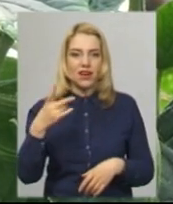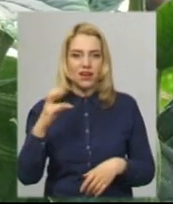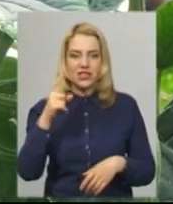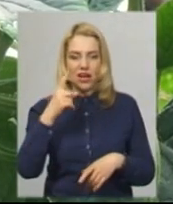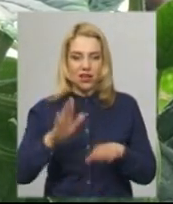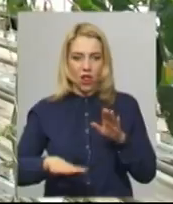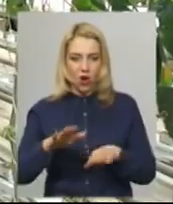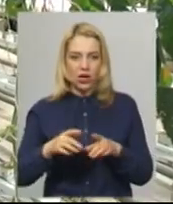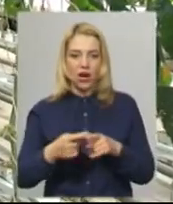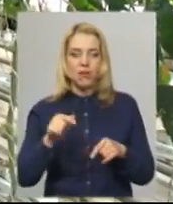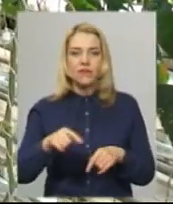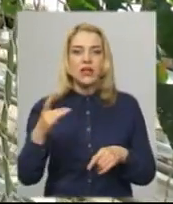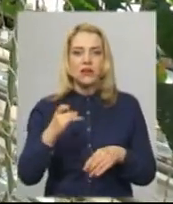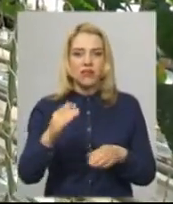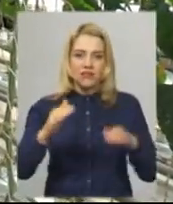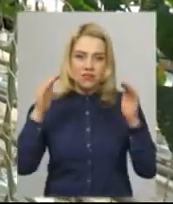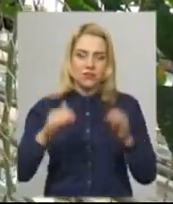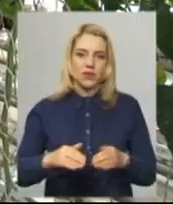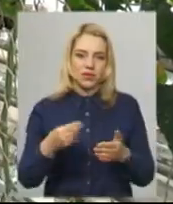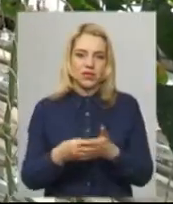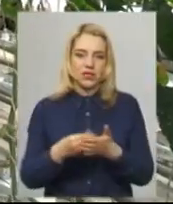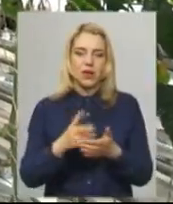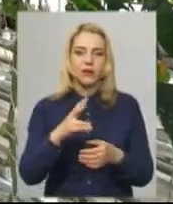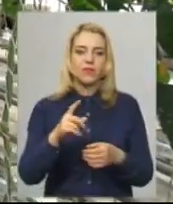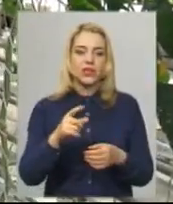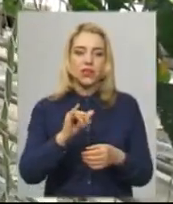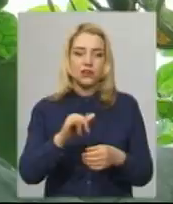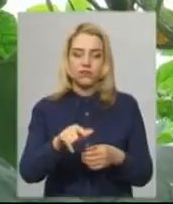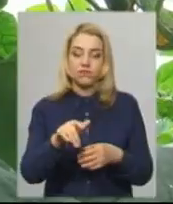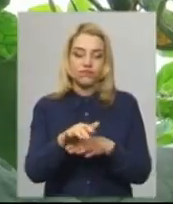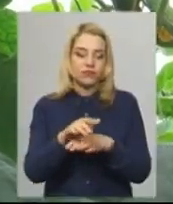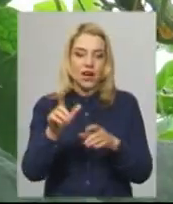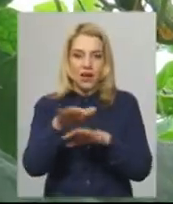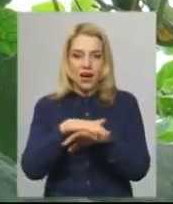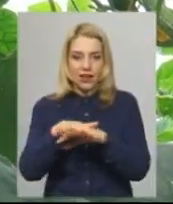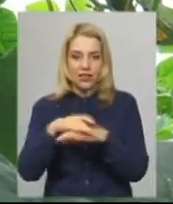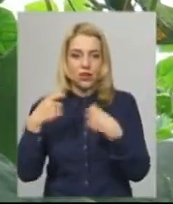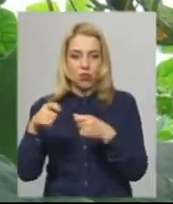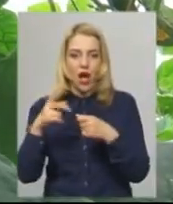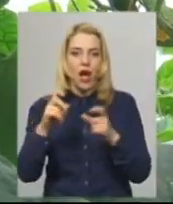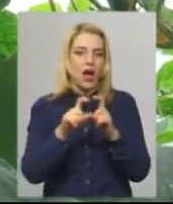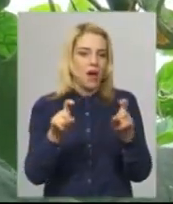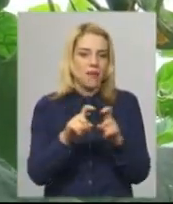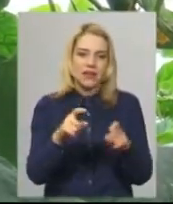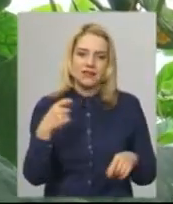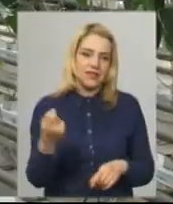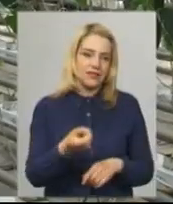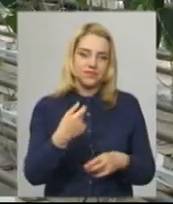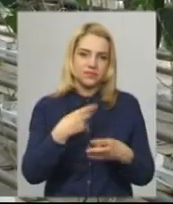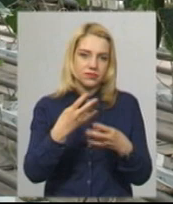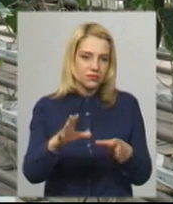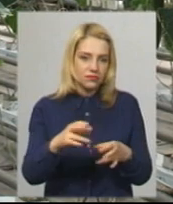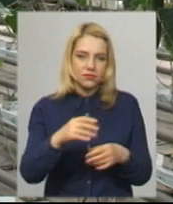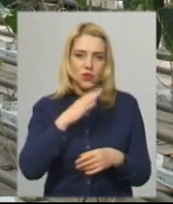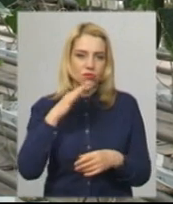року вимушено знизили ціну до собівартості, бо ринки зачинені, а супермаркетам не потрібні десятки тонн огірків, нехай і екологічно чистих. Та й в